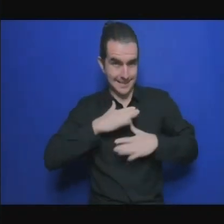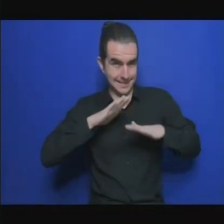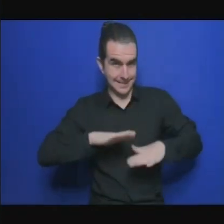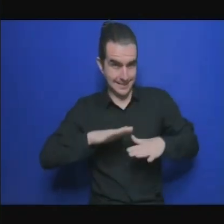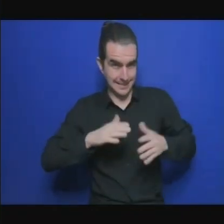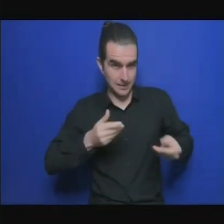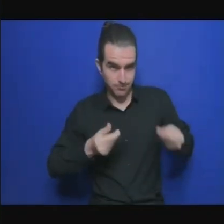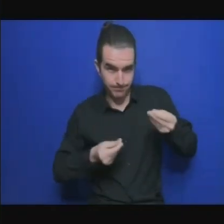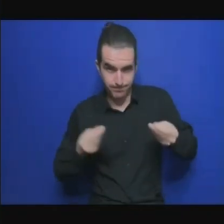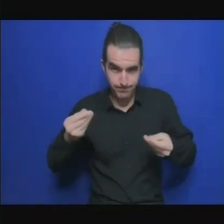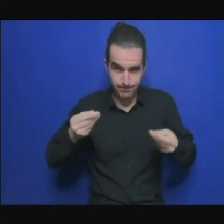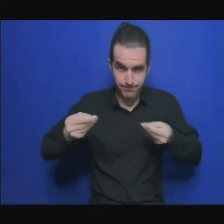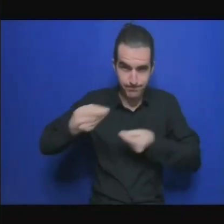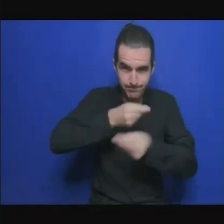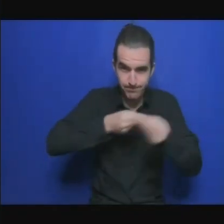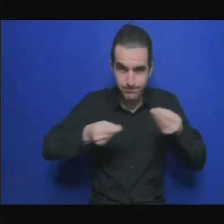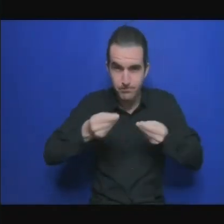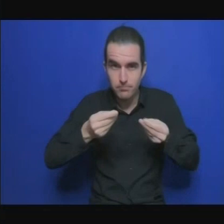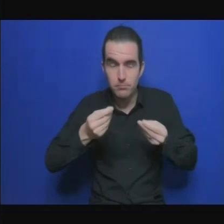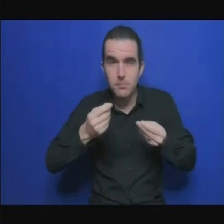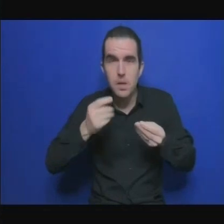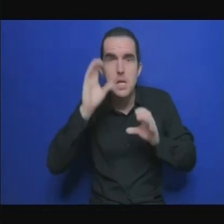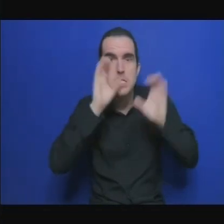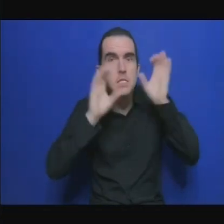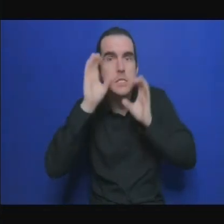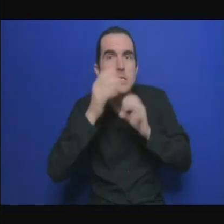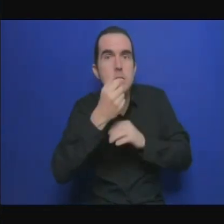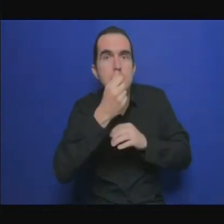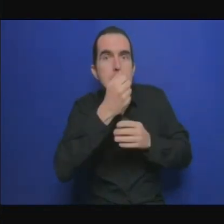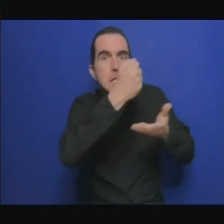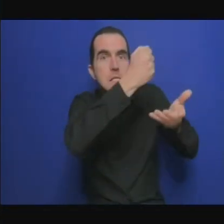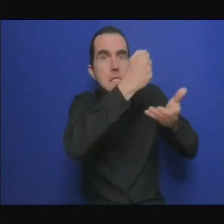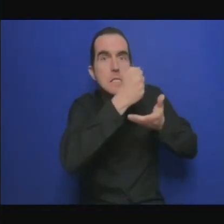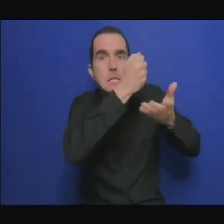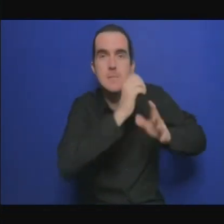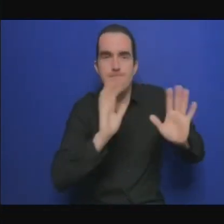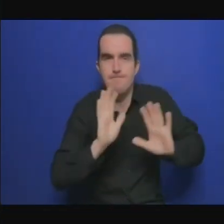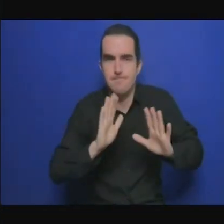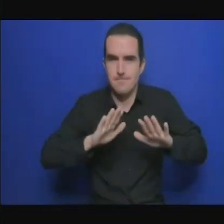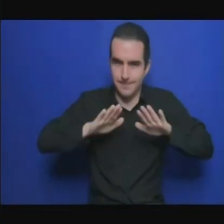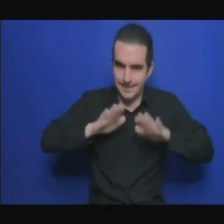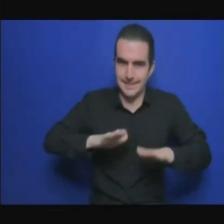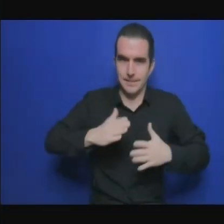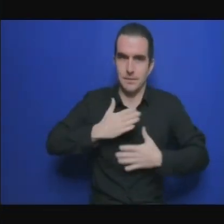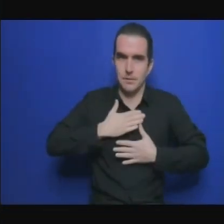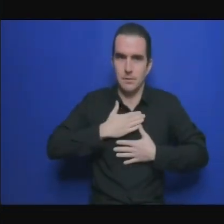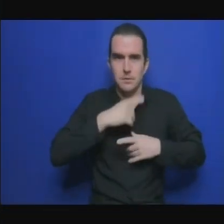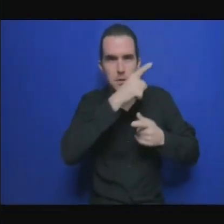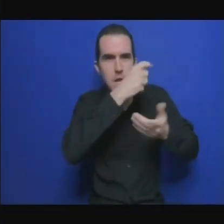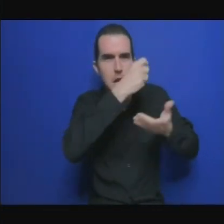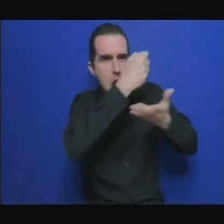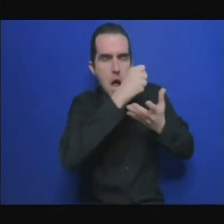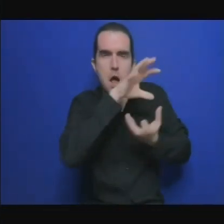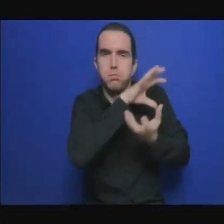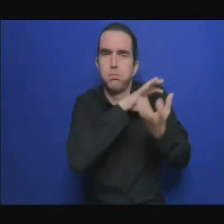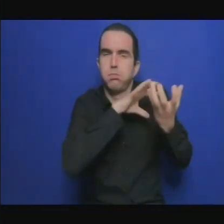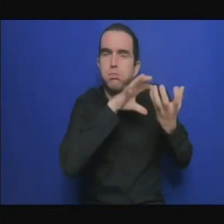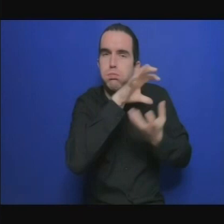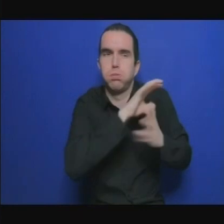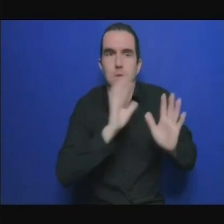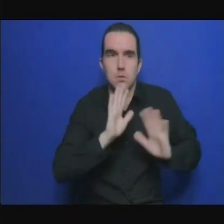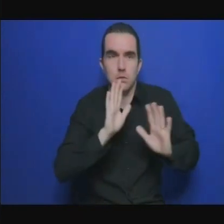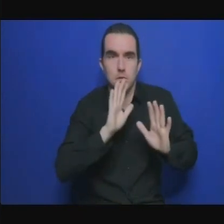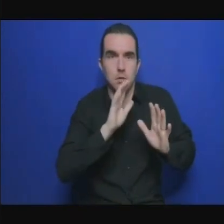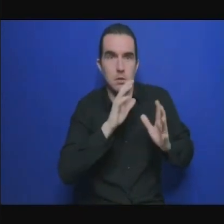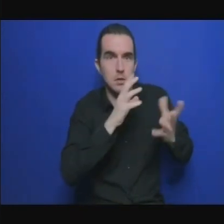prendre des politiques ou des mesures pour assainir la qualité de l'air ou de l'eau c'est bon pour la planète